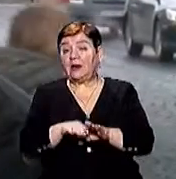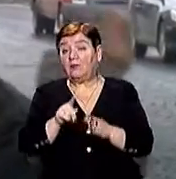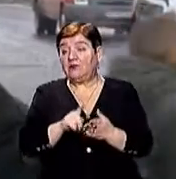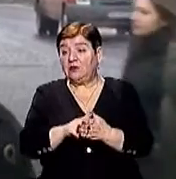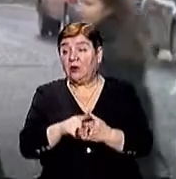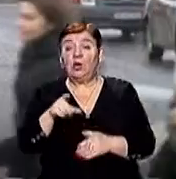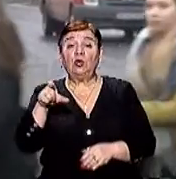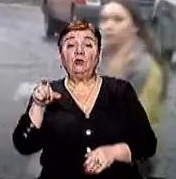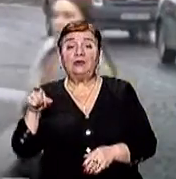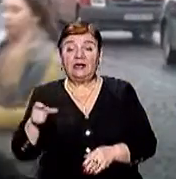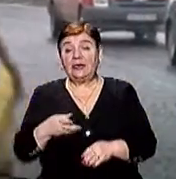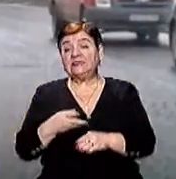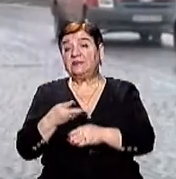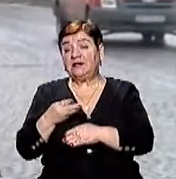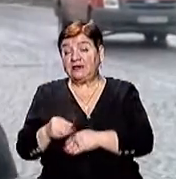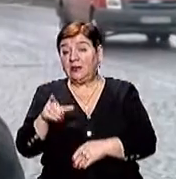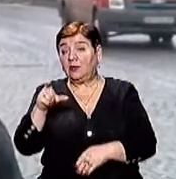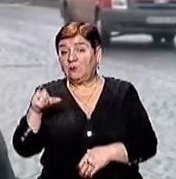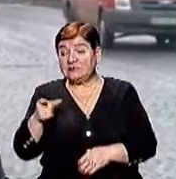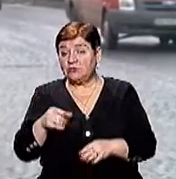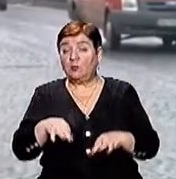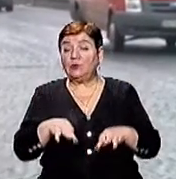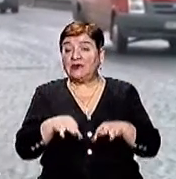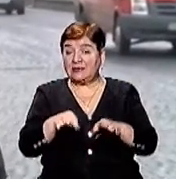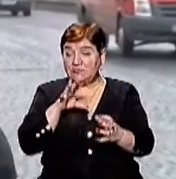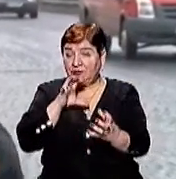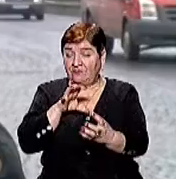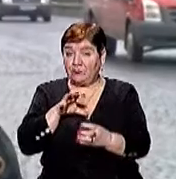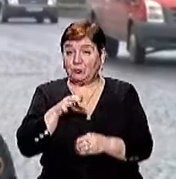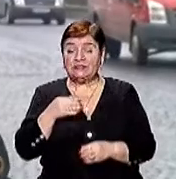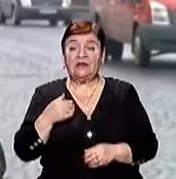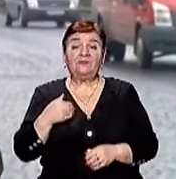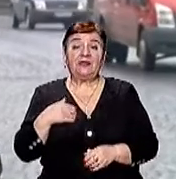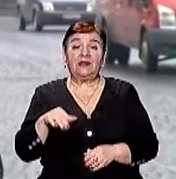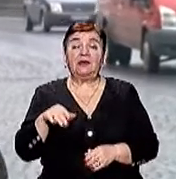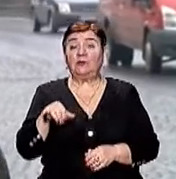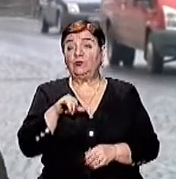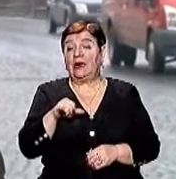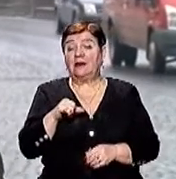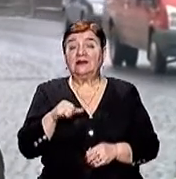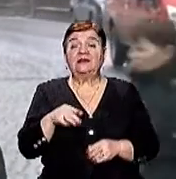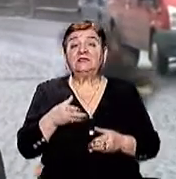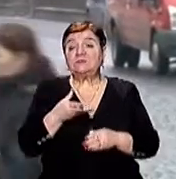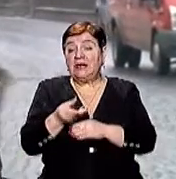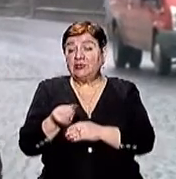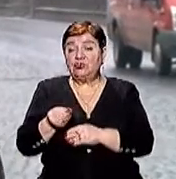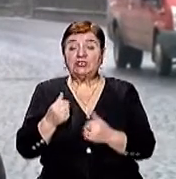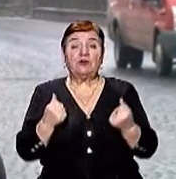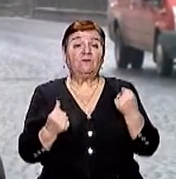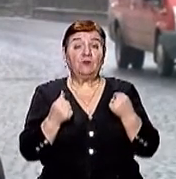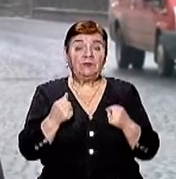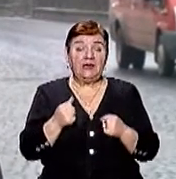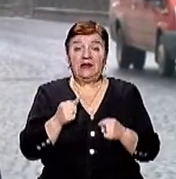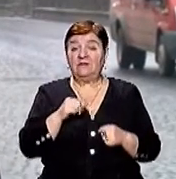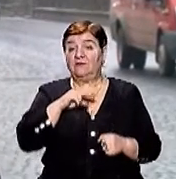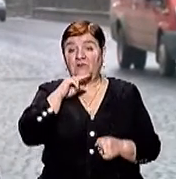Просто єдине, що в закордонному громадському транспорті ти заходиш на любі двері, ти собі підходиш до любого валідатора, собі сплачуєш Водій на тебе